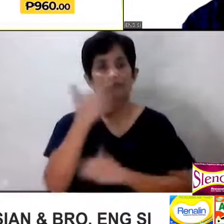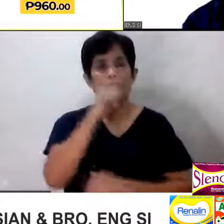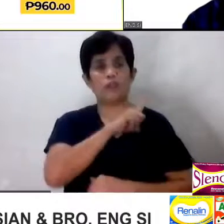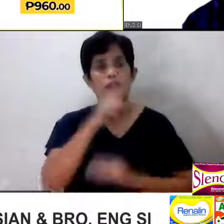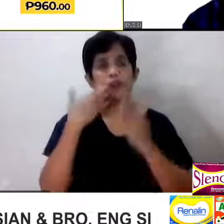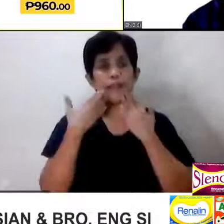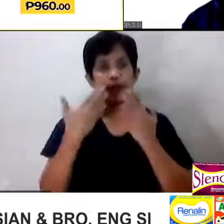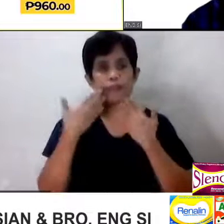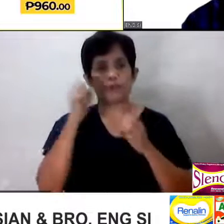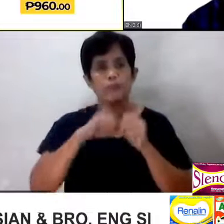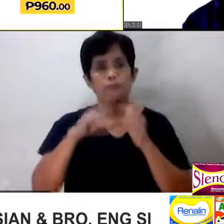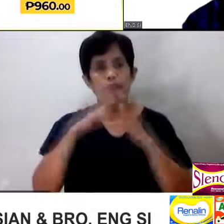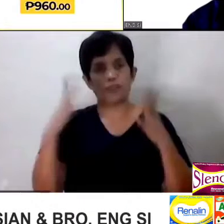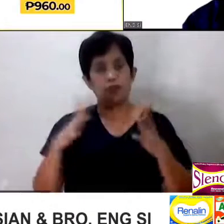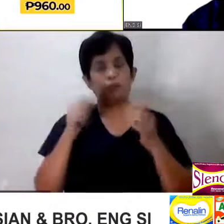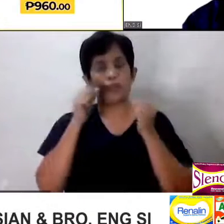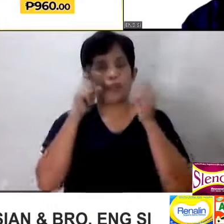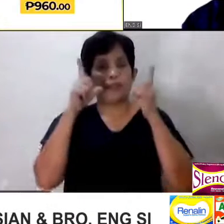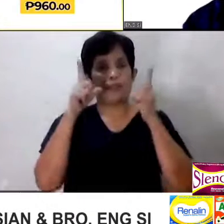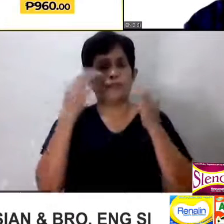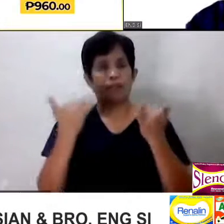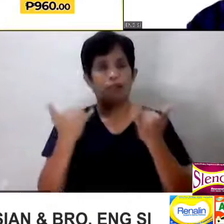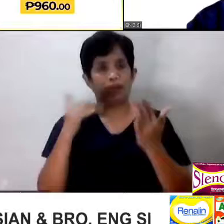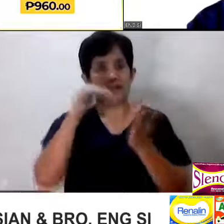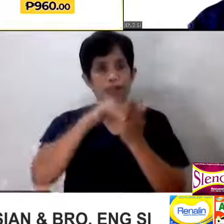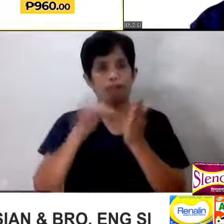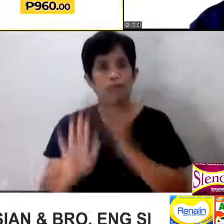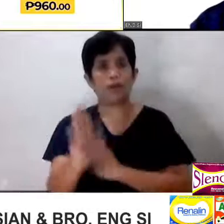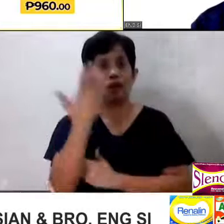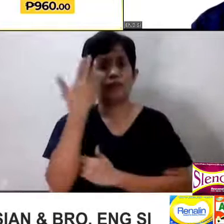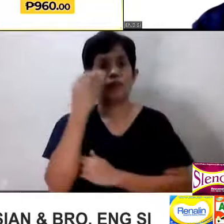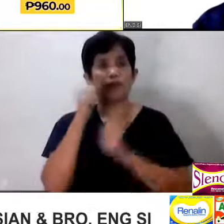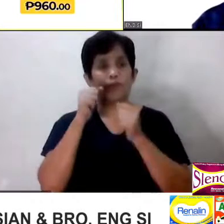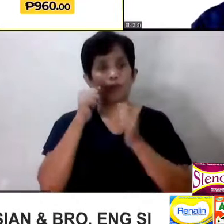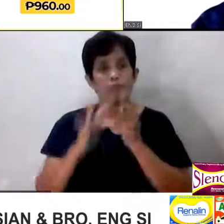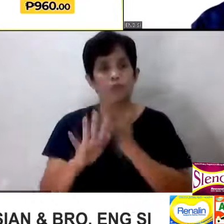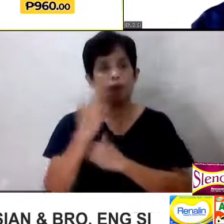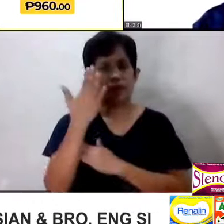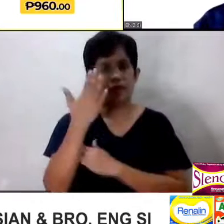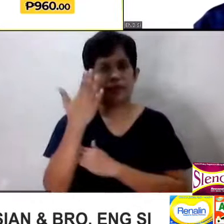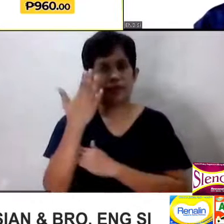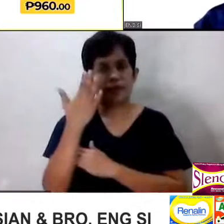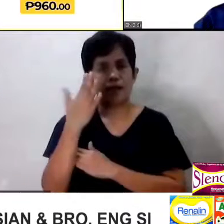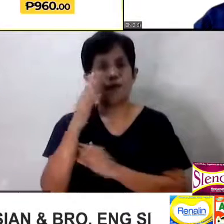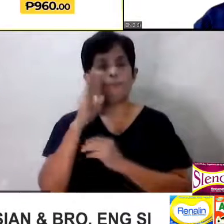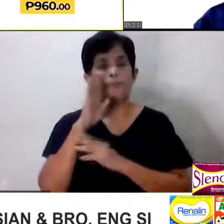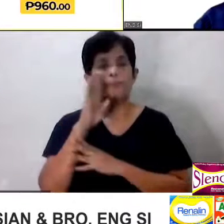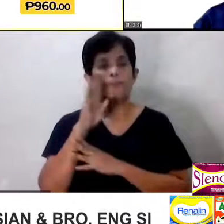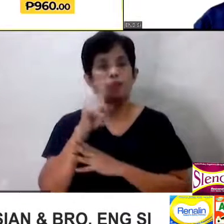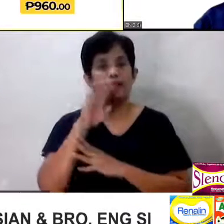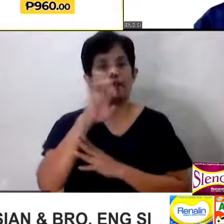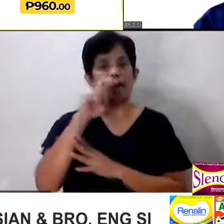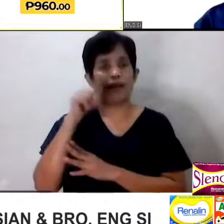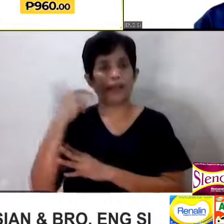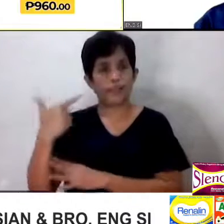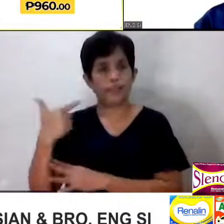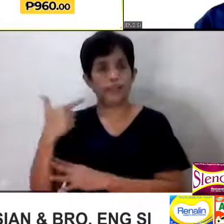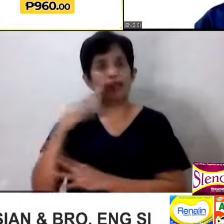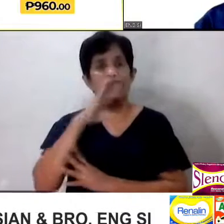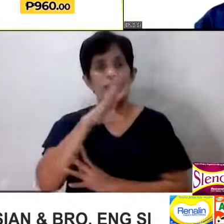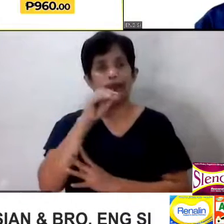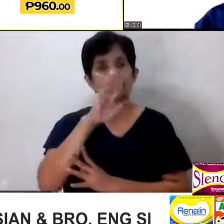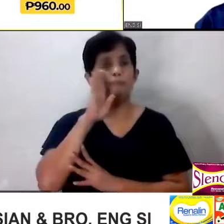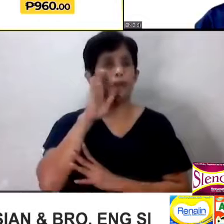up again this morning. Good morning, Brother Eng, Brother Benson, and Barangay Body and Soul,